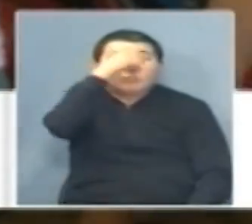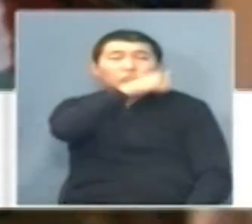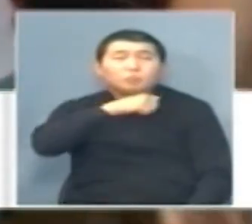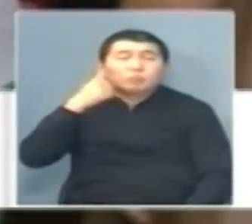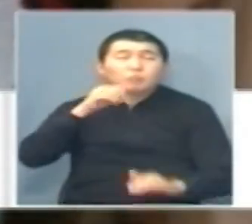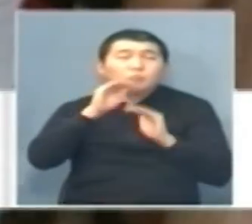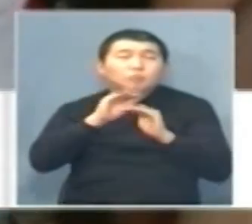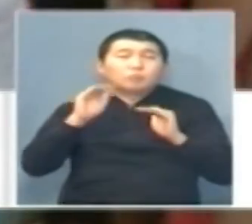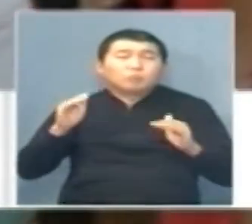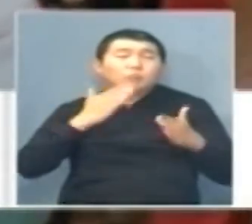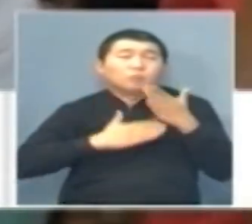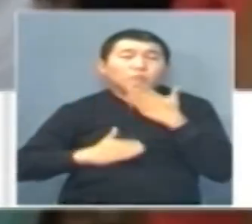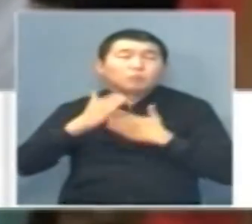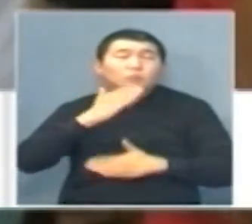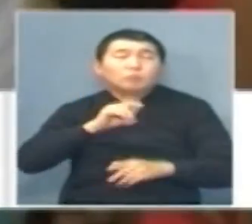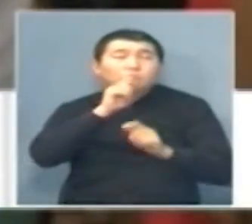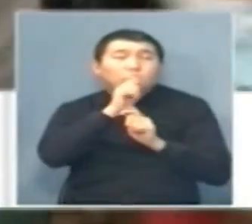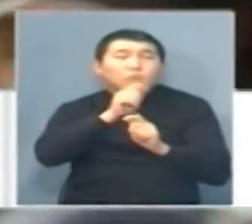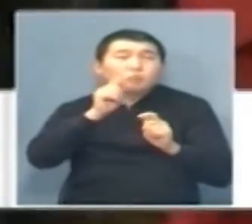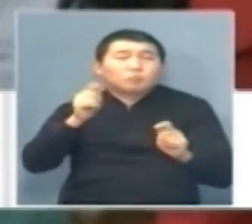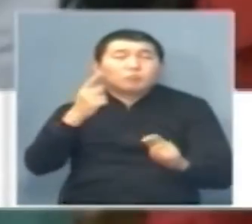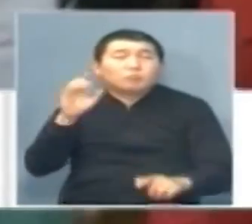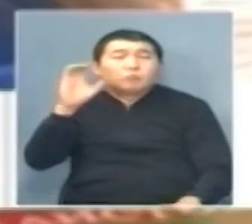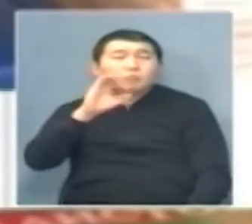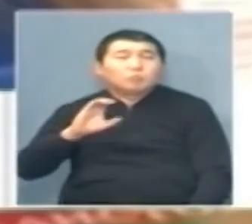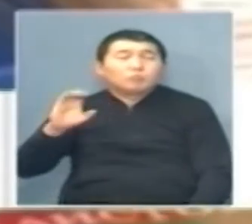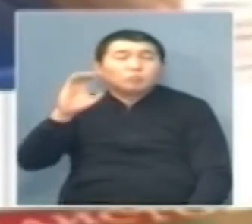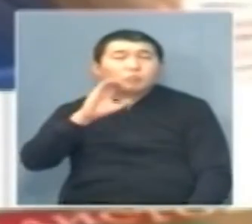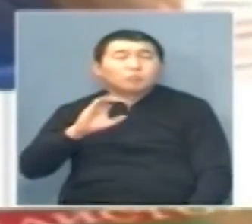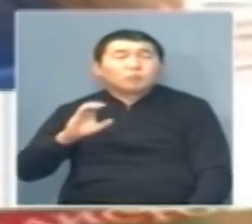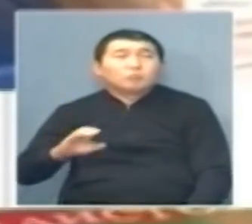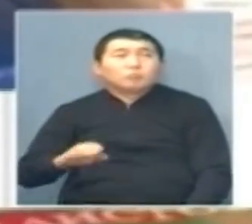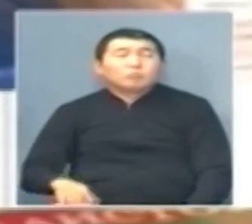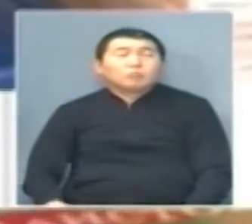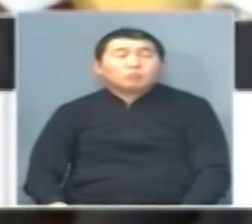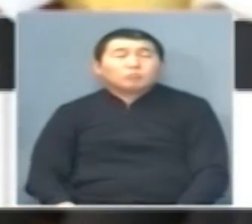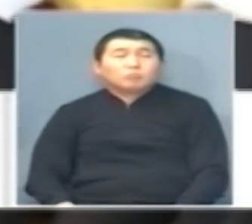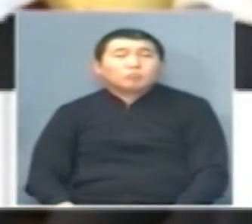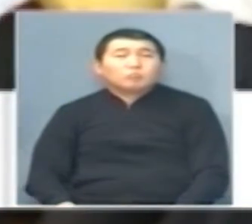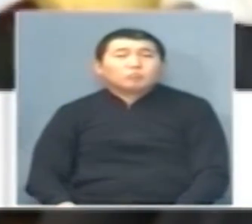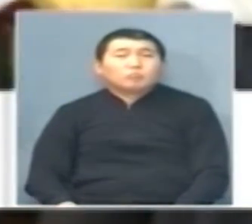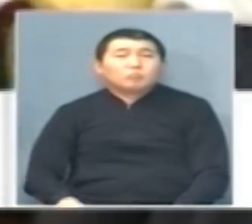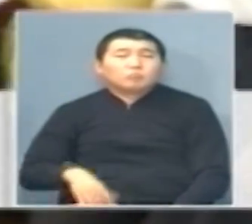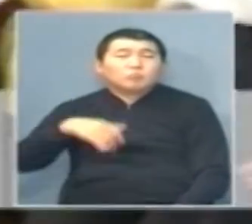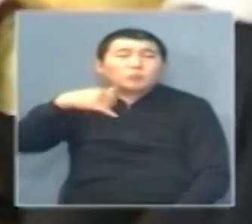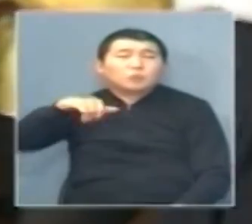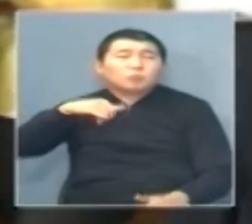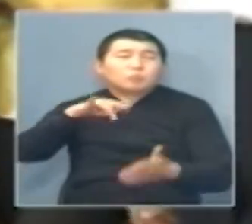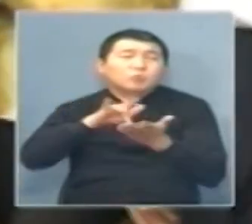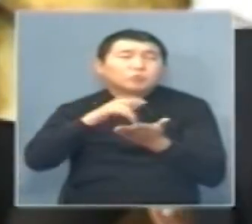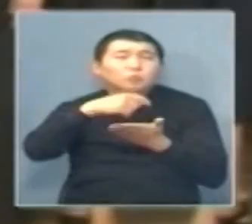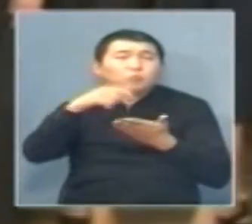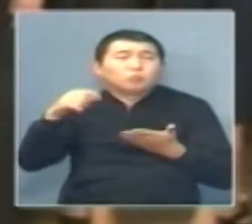обрадовались подарком, ведь в преддверии 1 сентября канцелярские принадлежности очень необходимы. Патимаиды, Назира, Дах, Юнур,